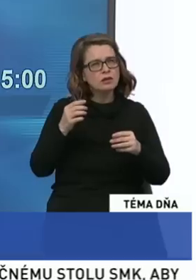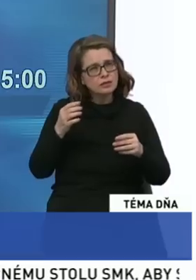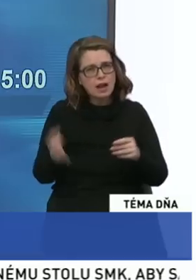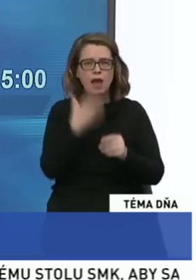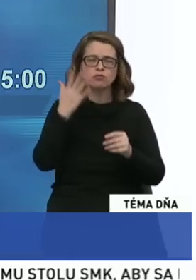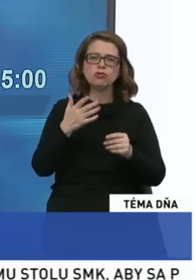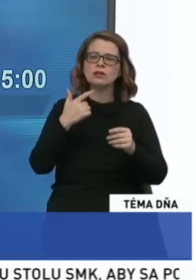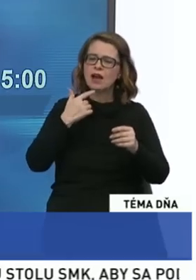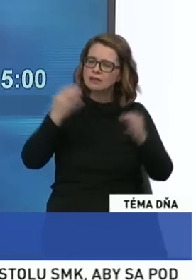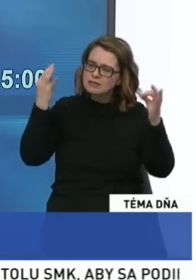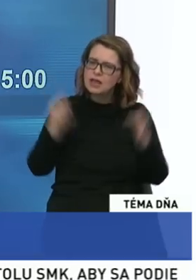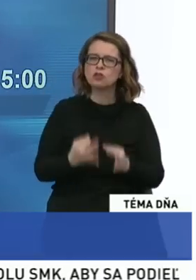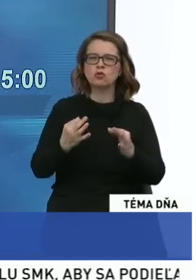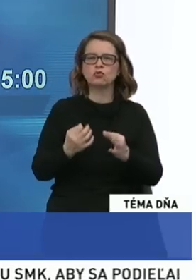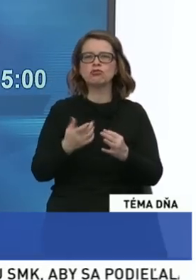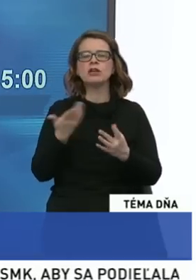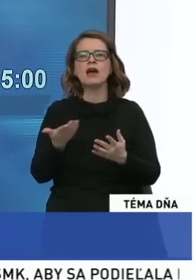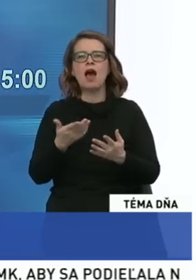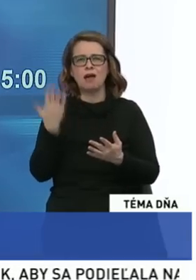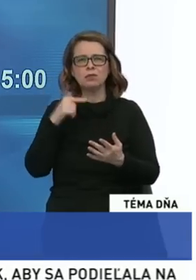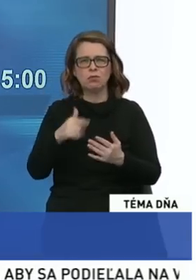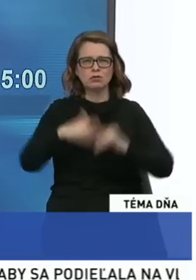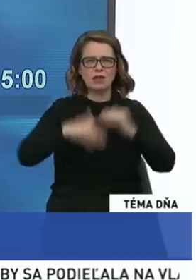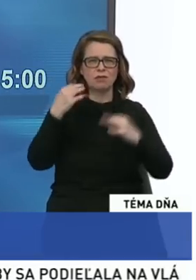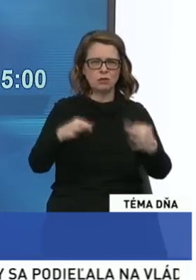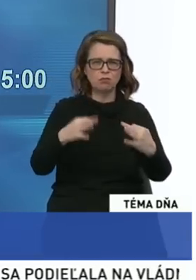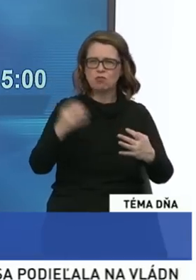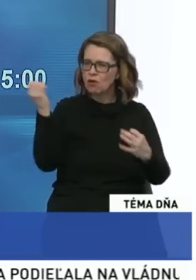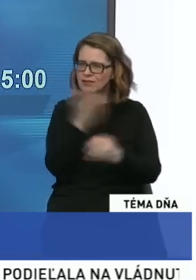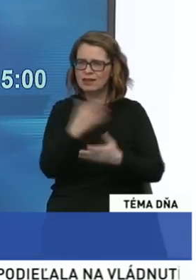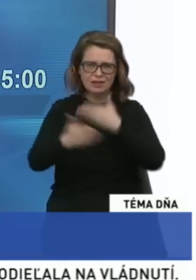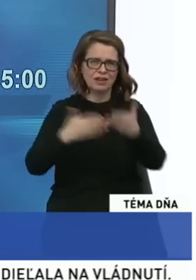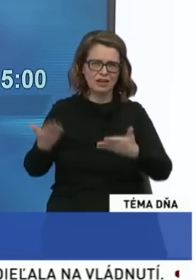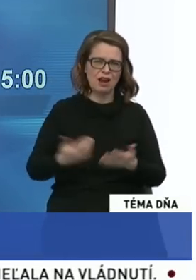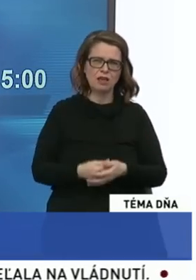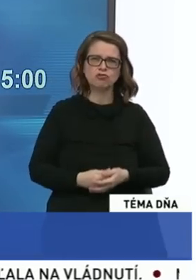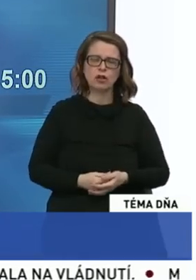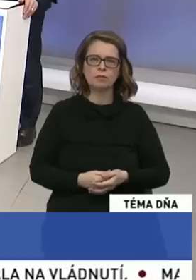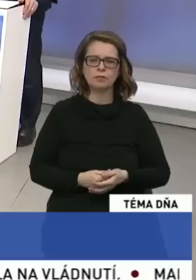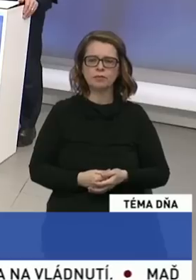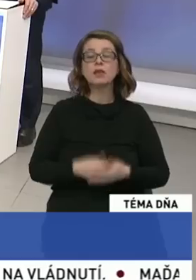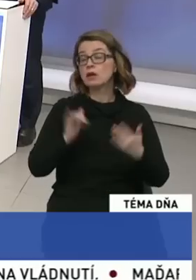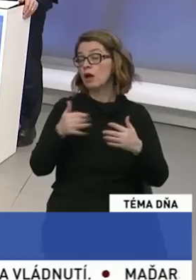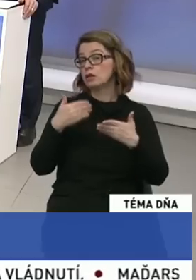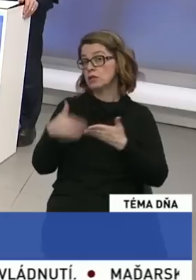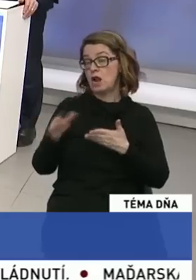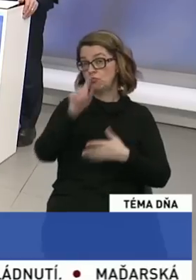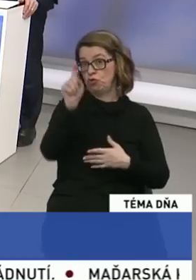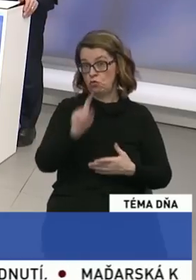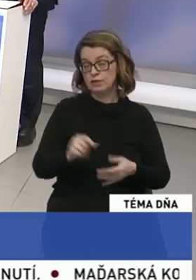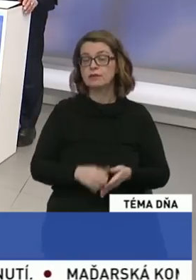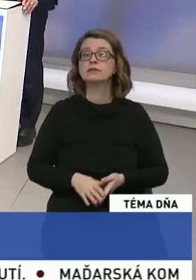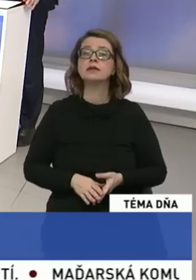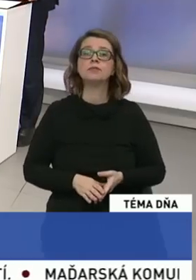schvaľovania investičných celkov. Pani, poďme na ďalšie kolo otázok.